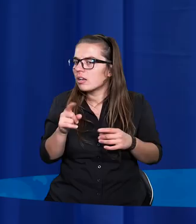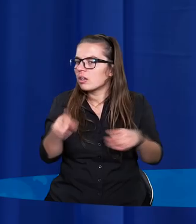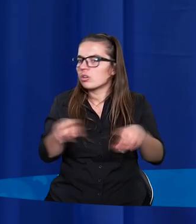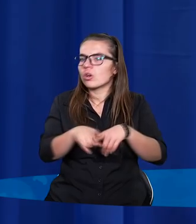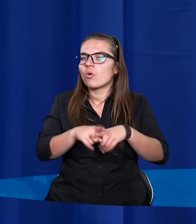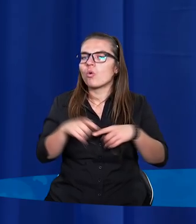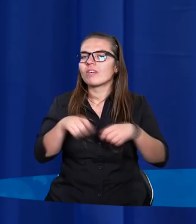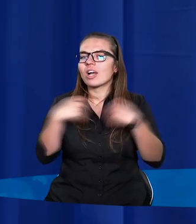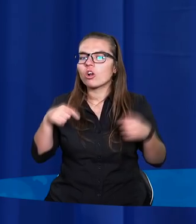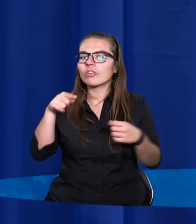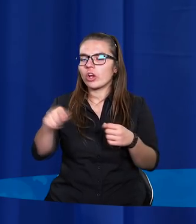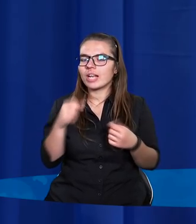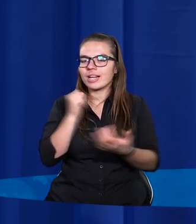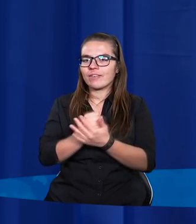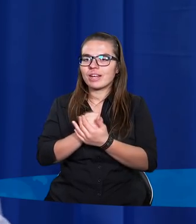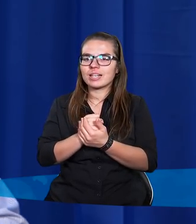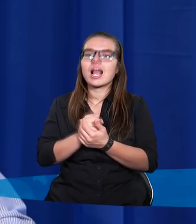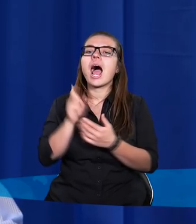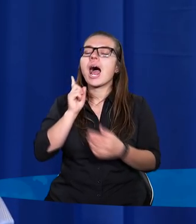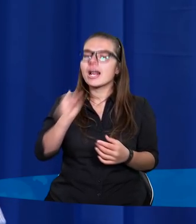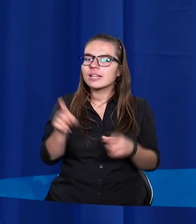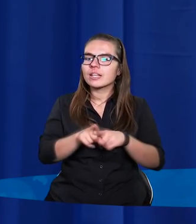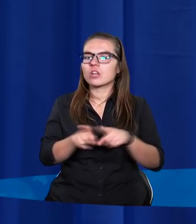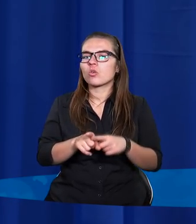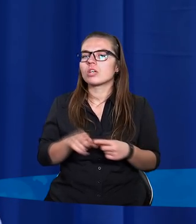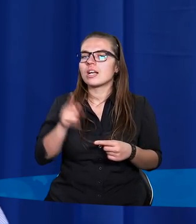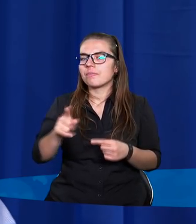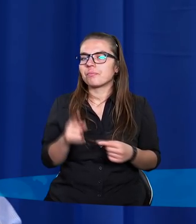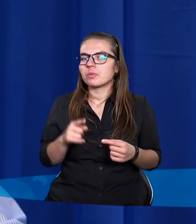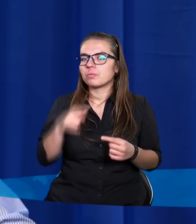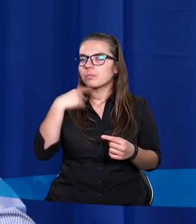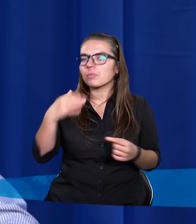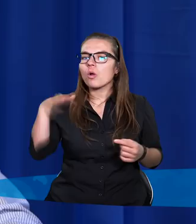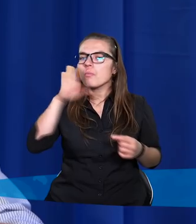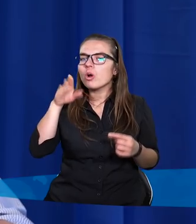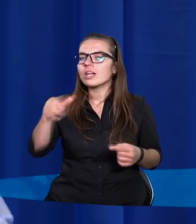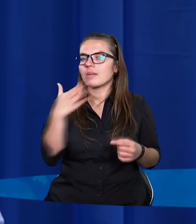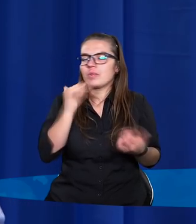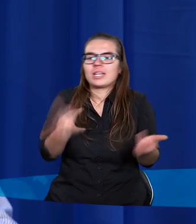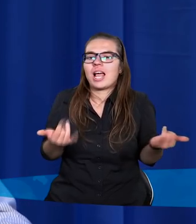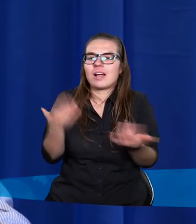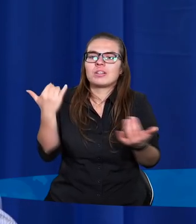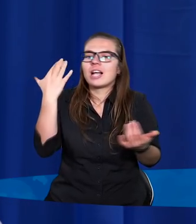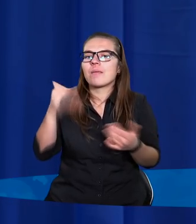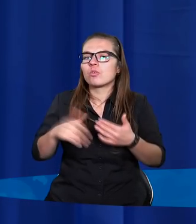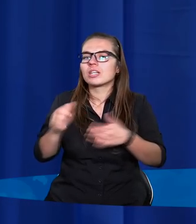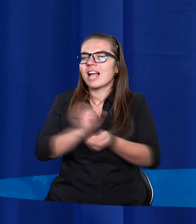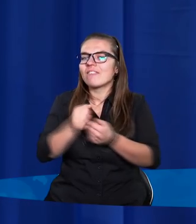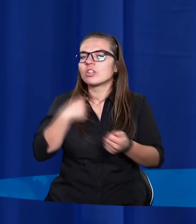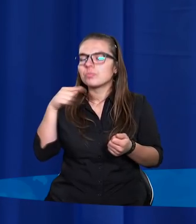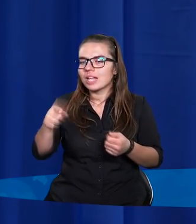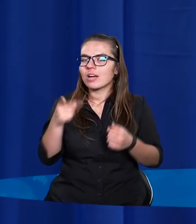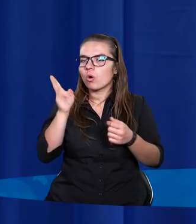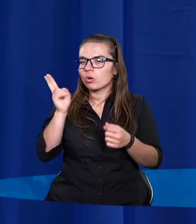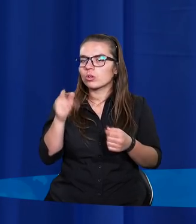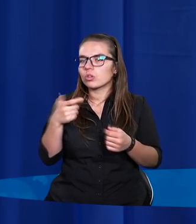również rozwiąże tak zupełnie problem grzechu, a jednocześnie mamy Słowo Boże, które mówi, że On będzie na ile może jeszcze walczył, żeby każdego,